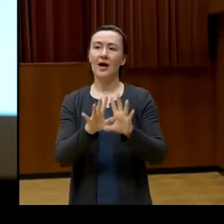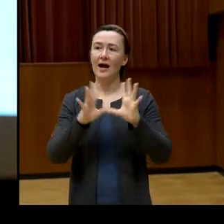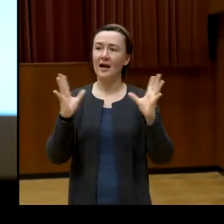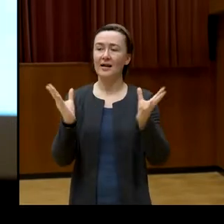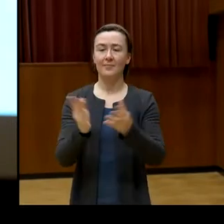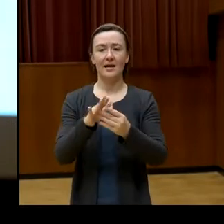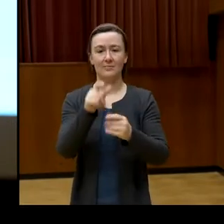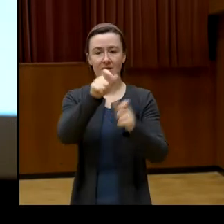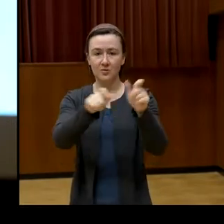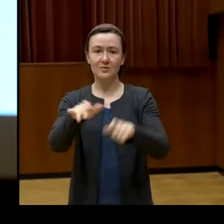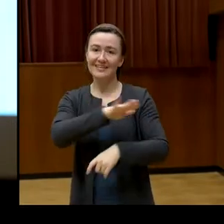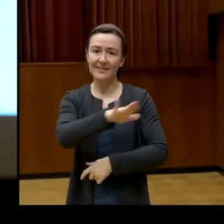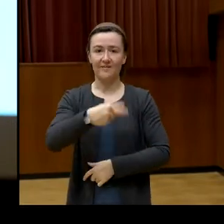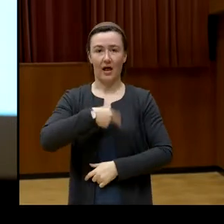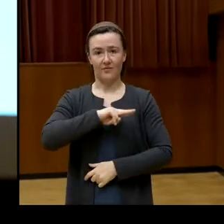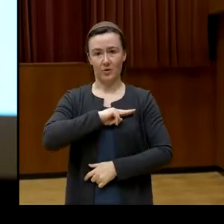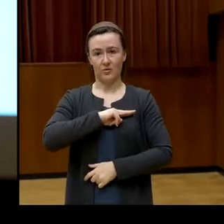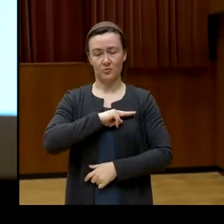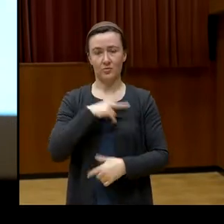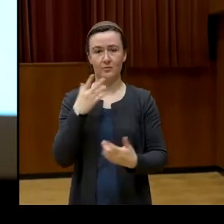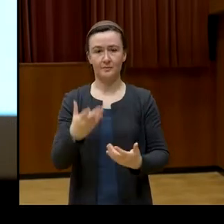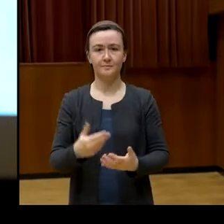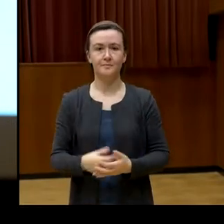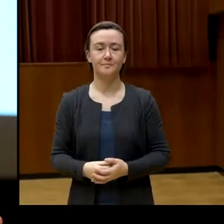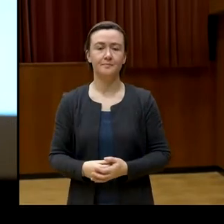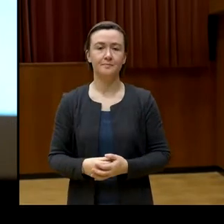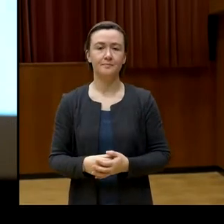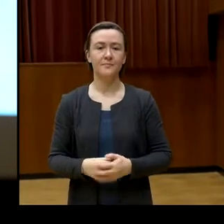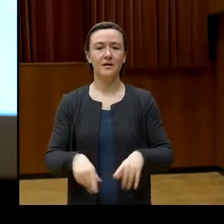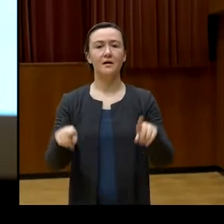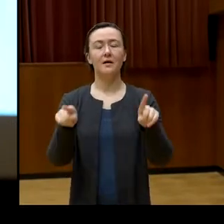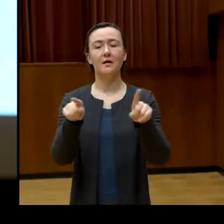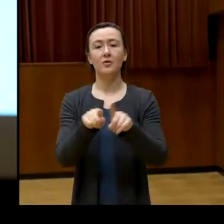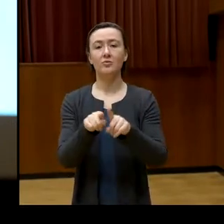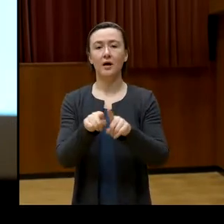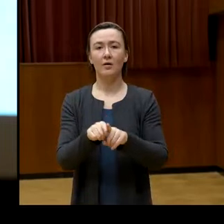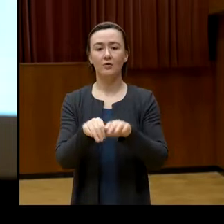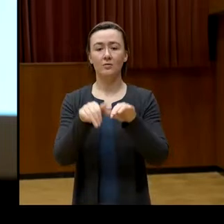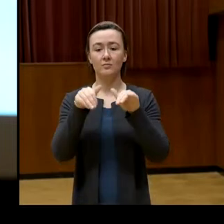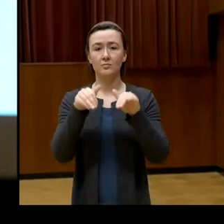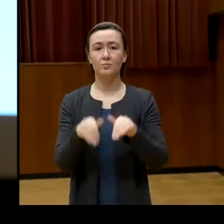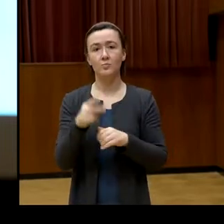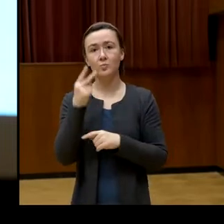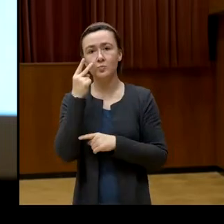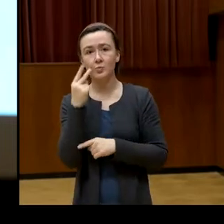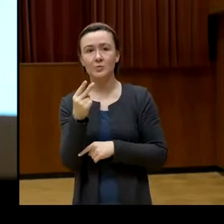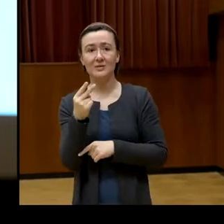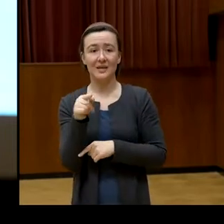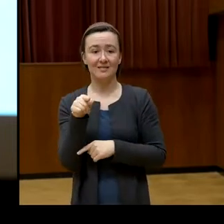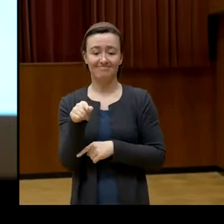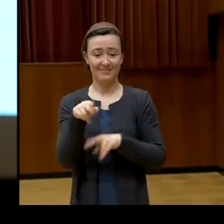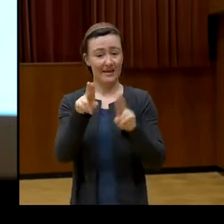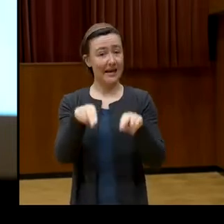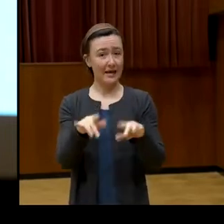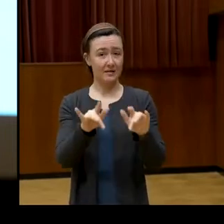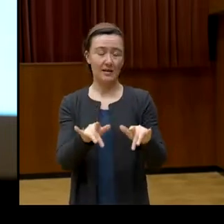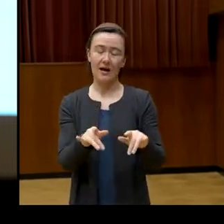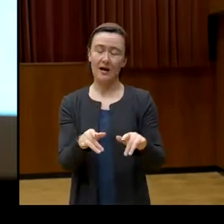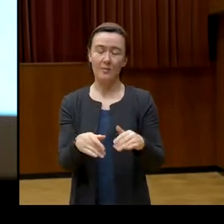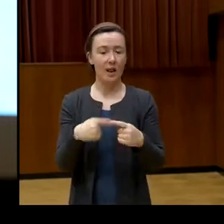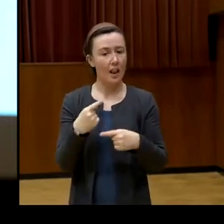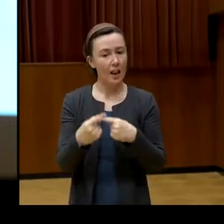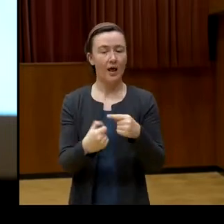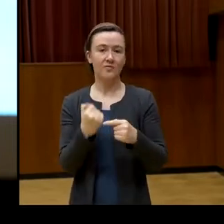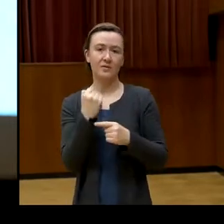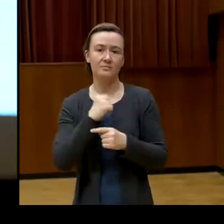begreift. Und wir müssen auch sehen, dass dieses Recht permanent verletzt wird. Global